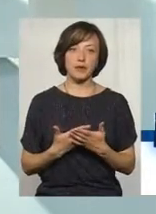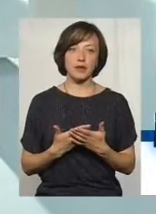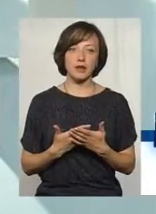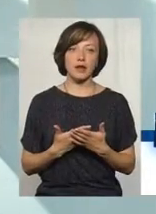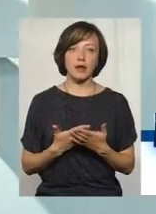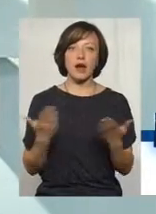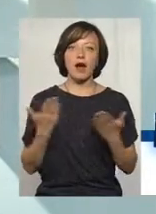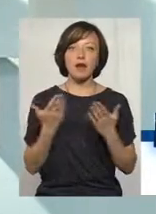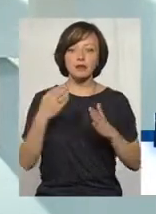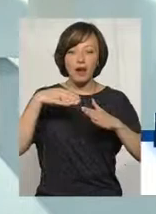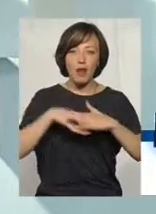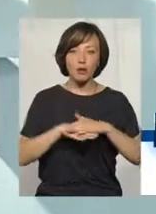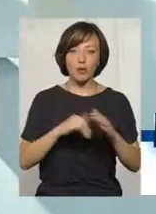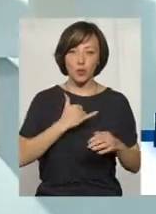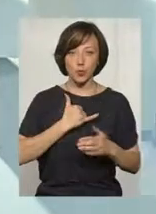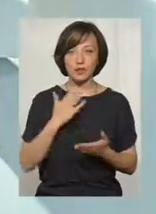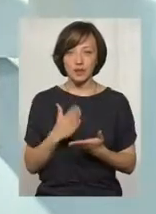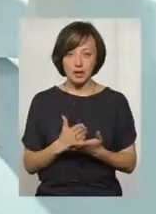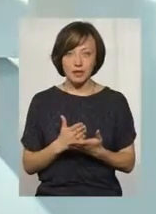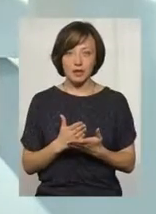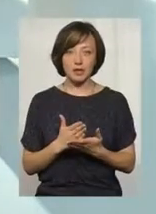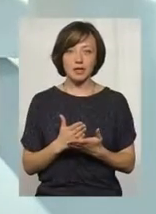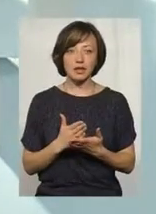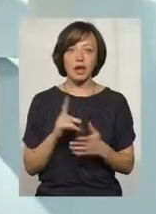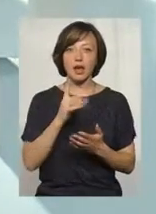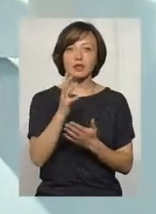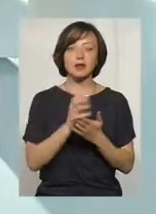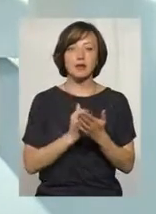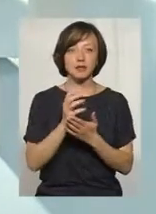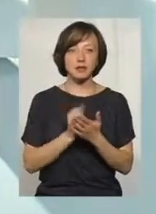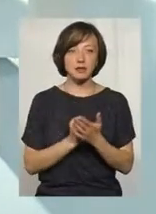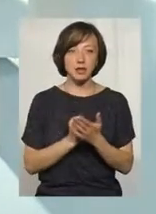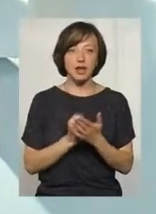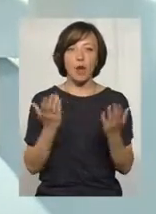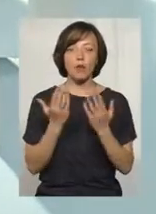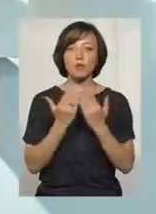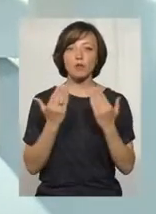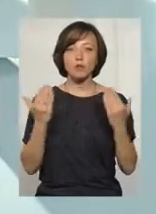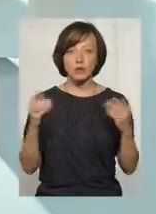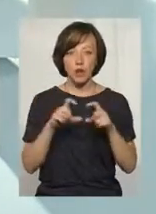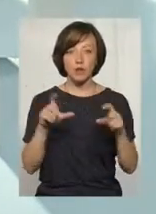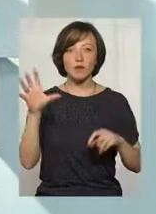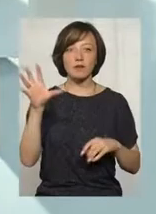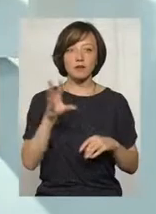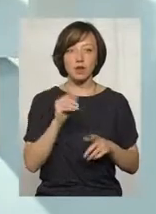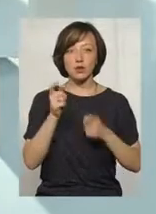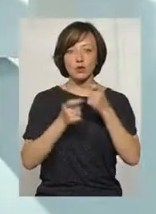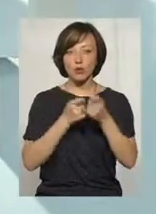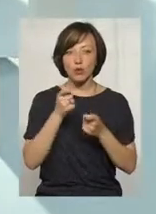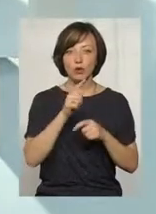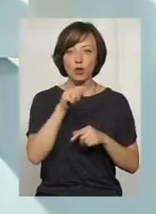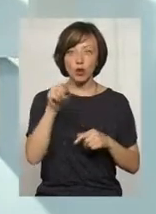кладовка у нас є, чи там, скажімо, як запасник якогось музею, і там усе скрупульозно